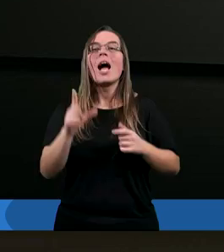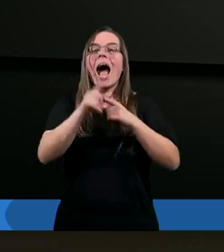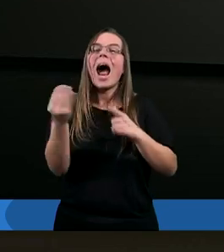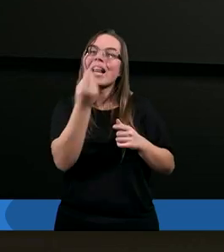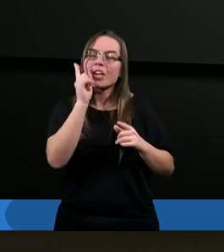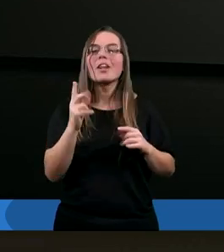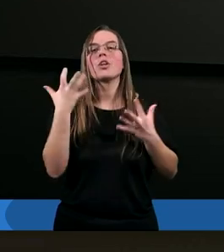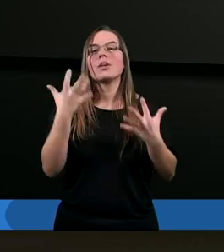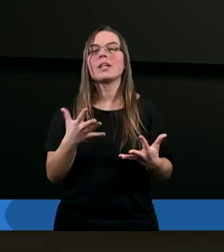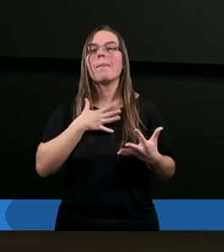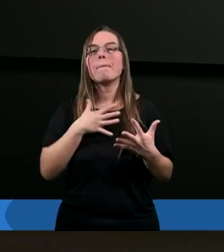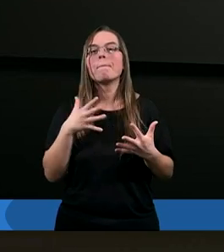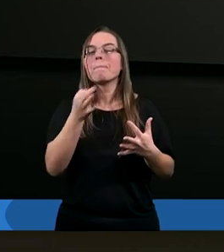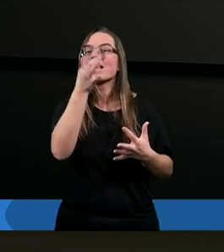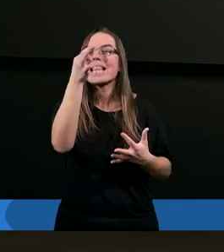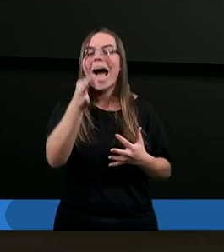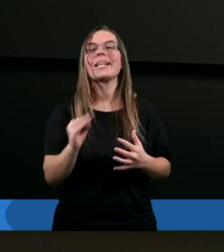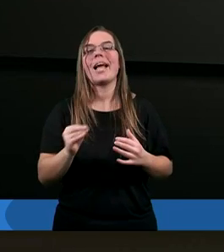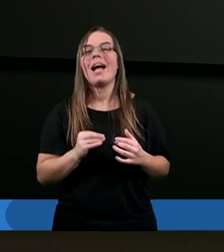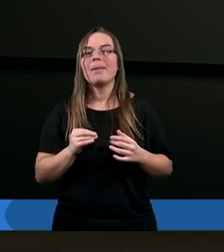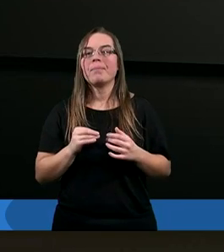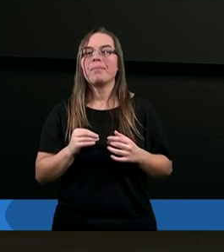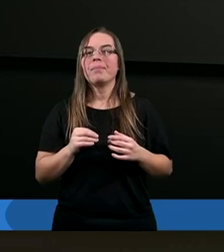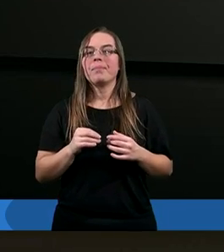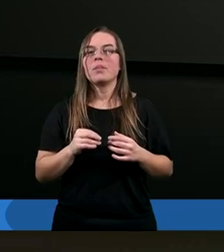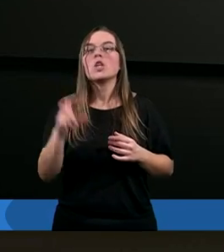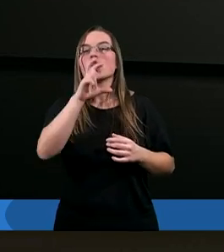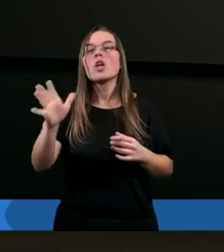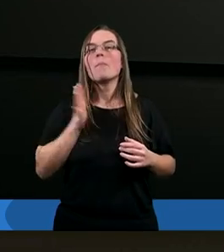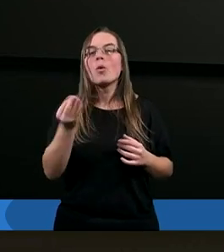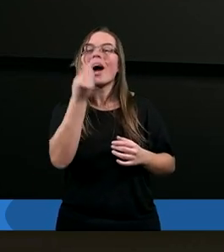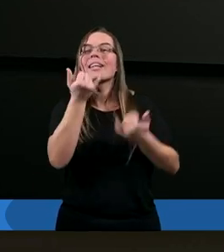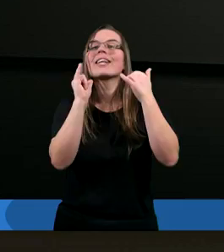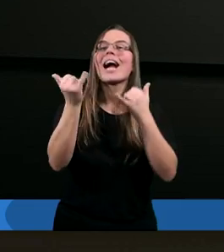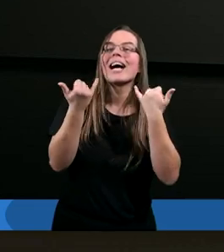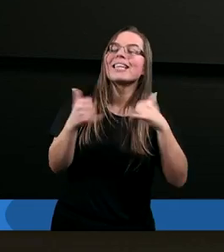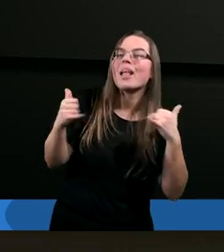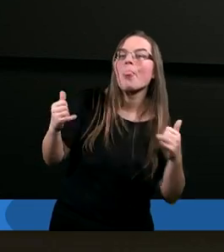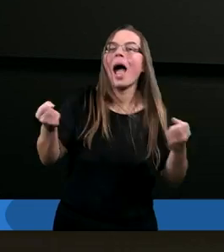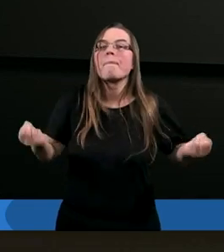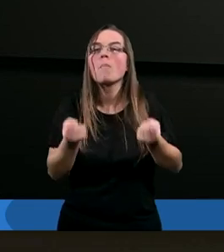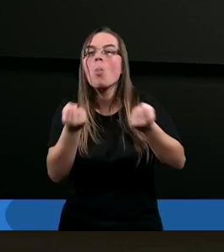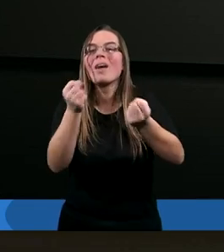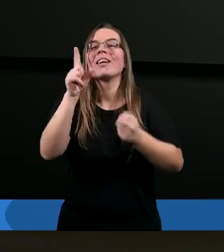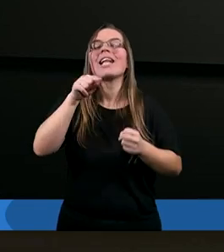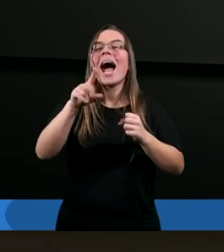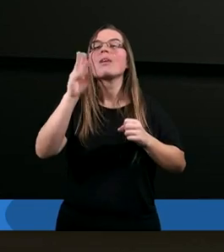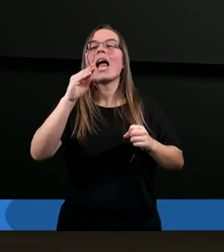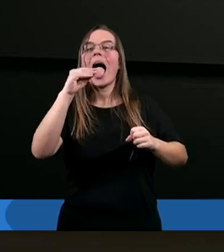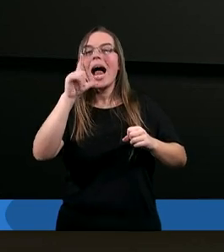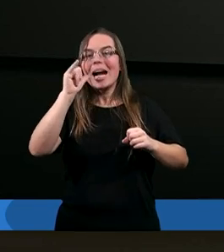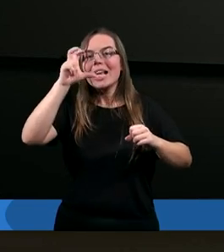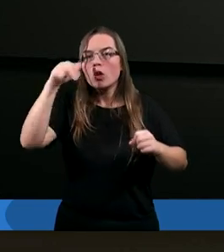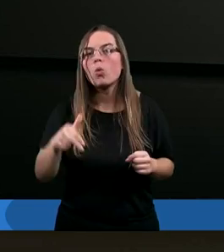Ale jeszcze pozostaje nam pytanie, czy była jeszcze jakaś inna motywacja stojąca za tym, że Elichu